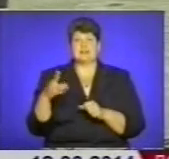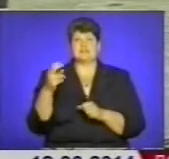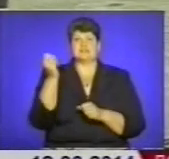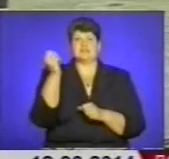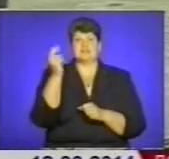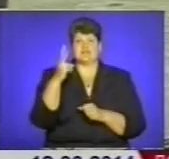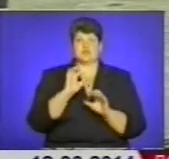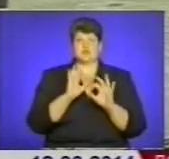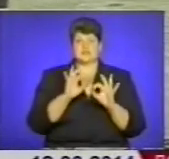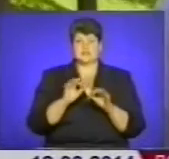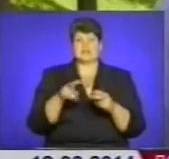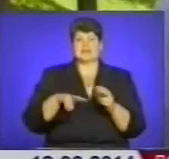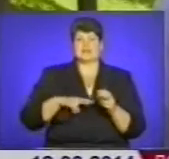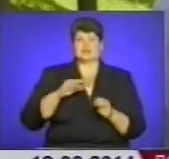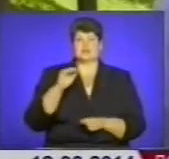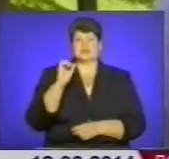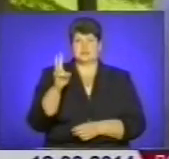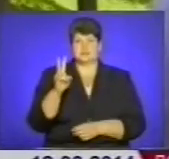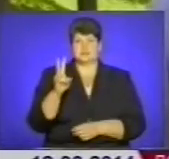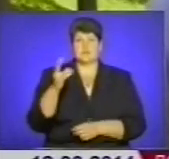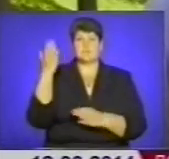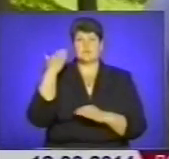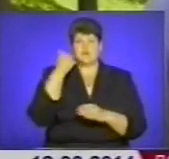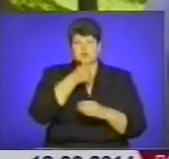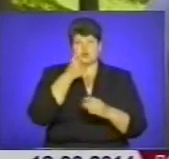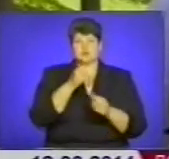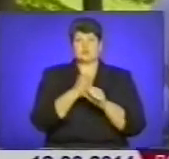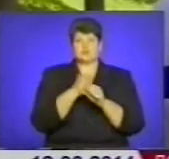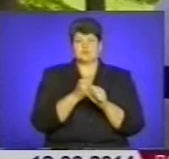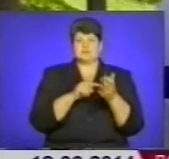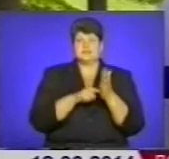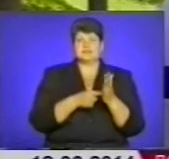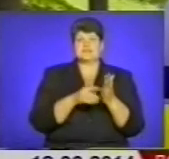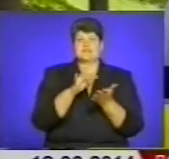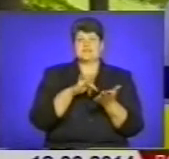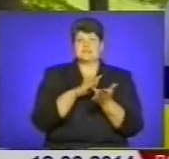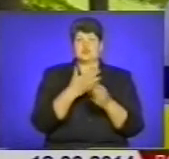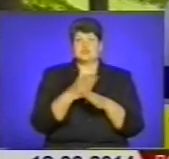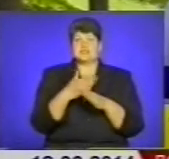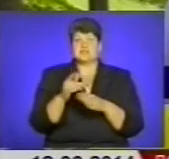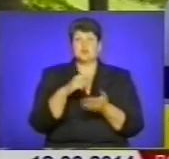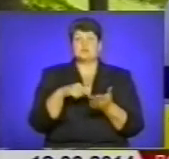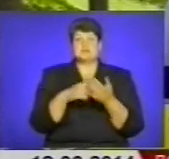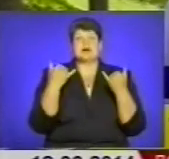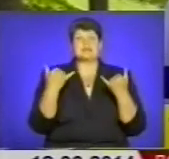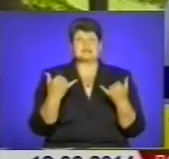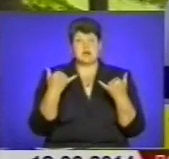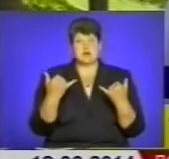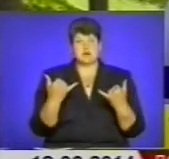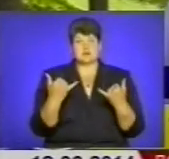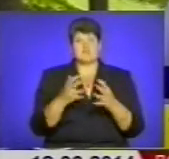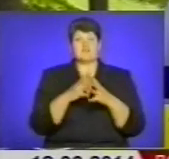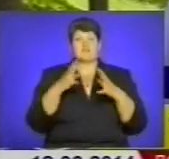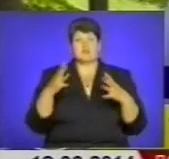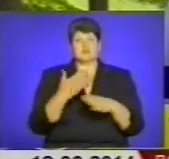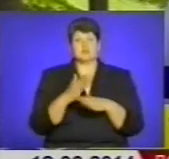розповідає директор ЖЕКУ. Попередні роки акценти робилися на центральну частину міста, а зараз значну